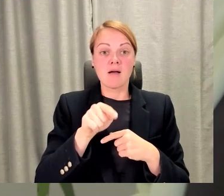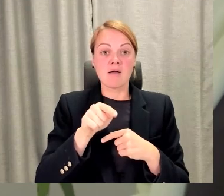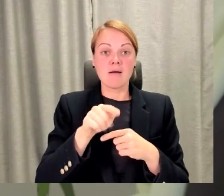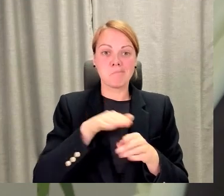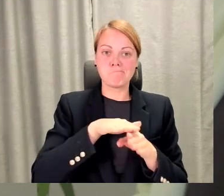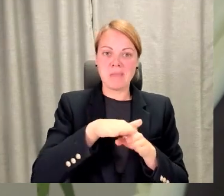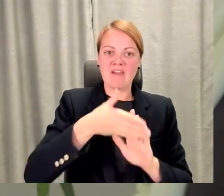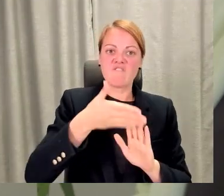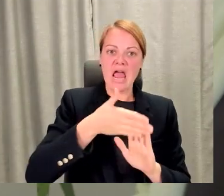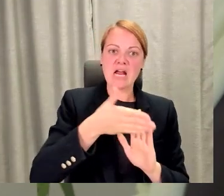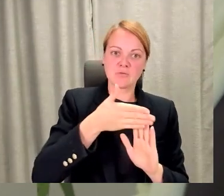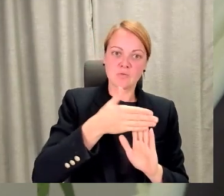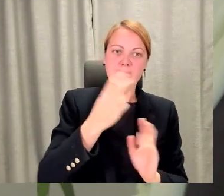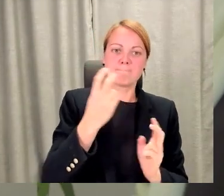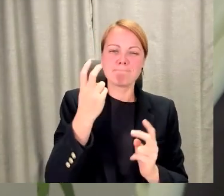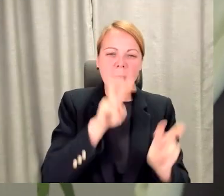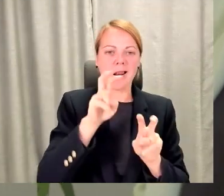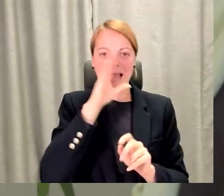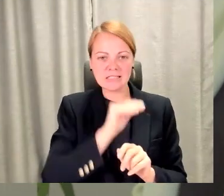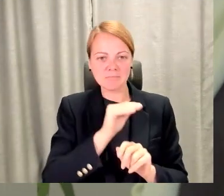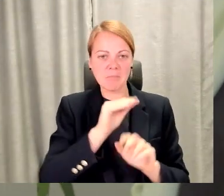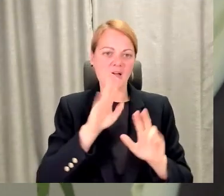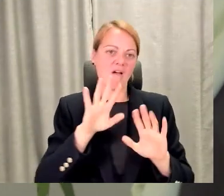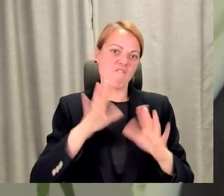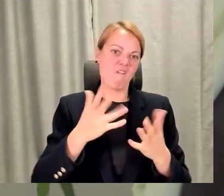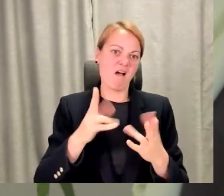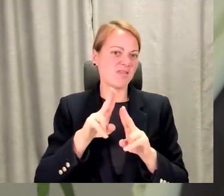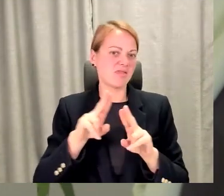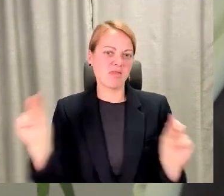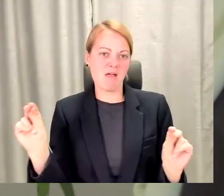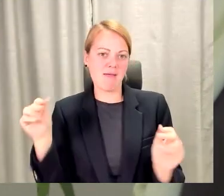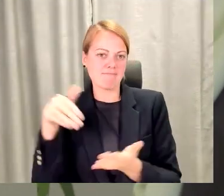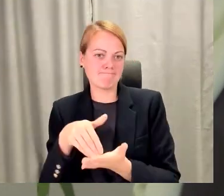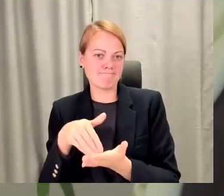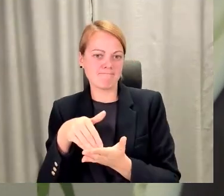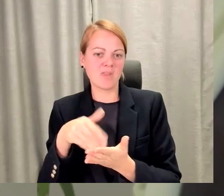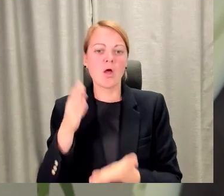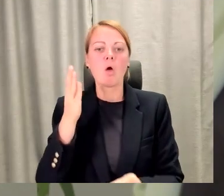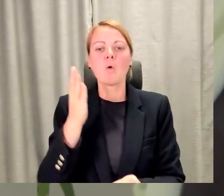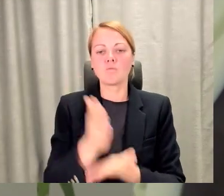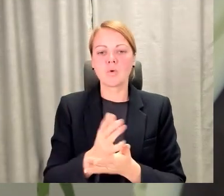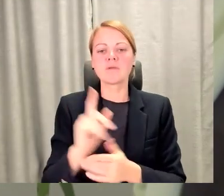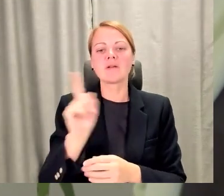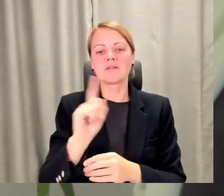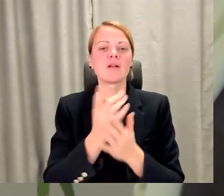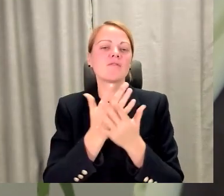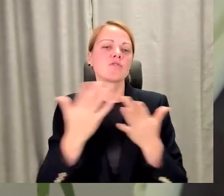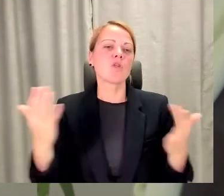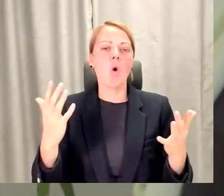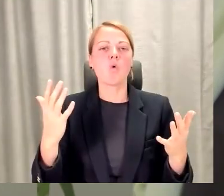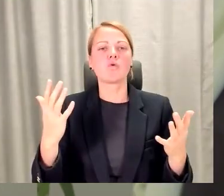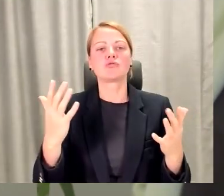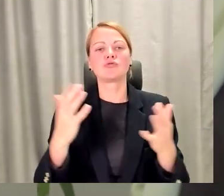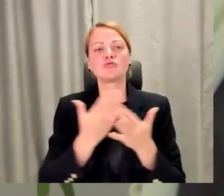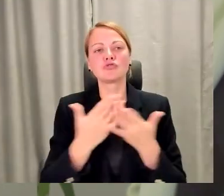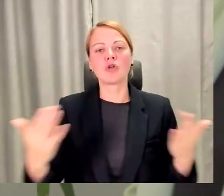šīs tie iespējas vai nē. Noteikti ir ļoti daudz dažādu faktoru kopumus, kas viņām